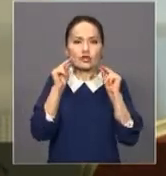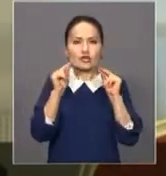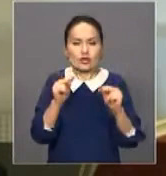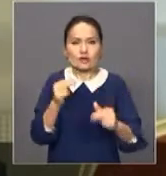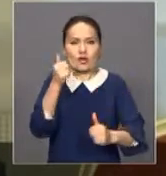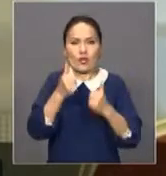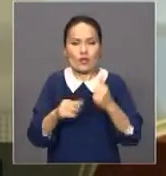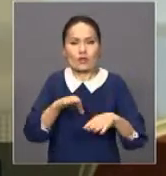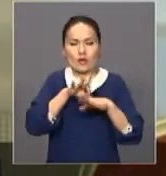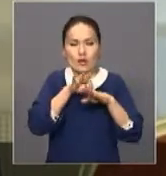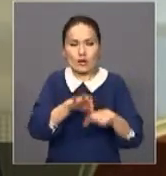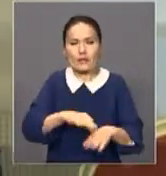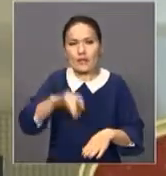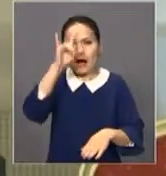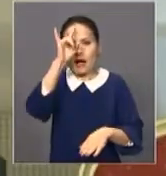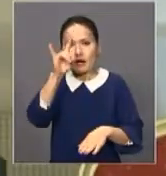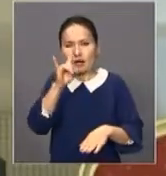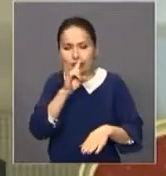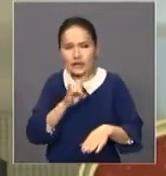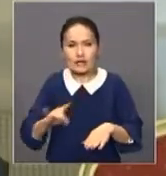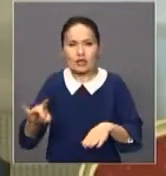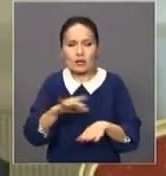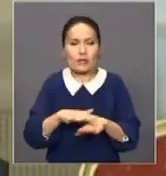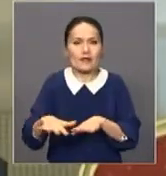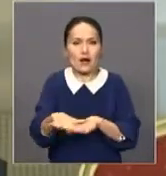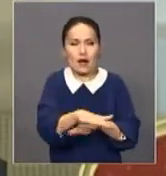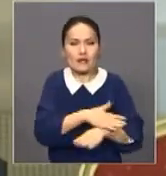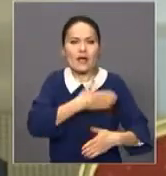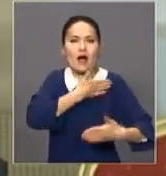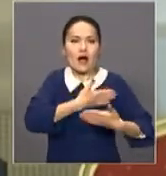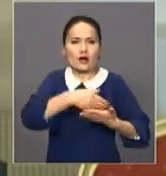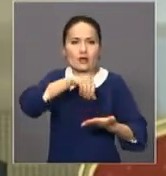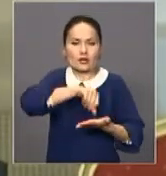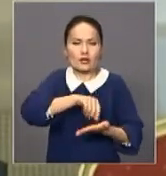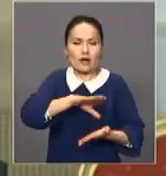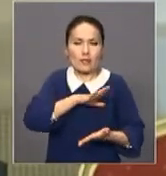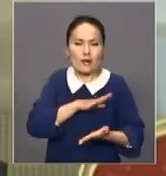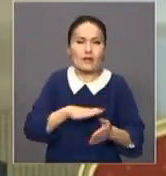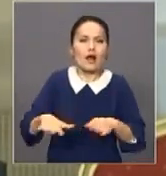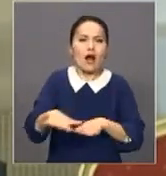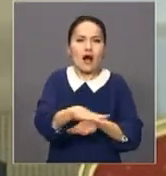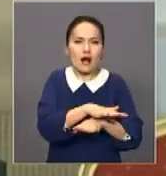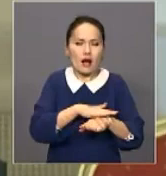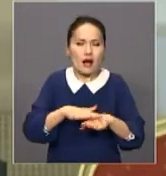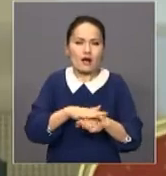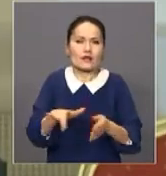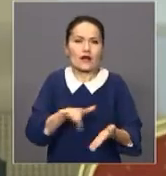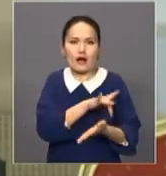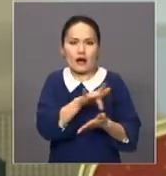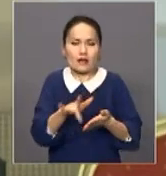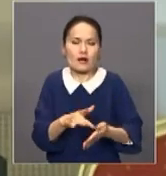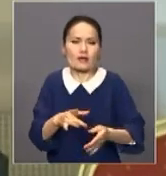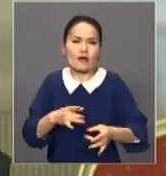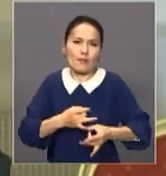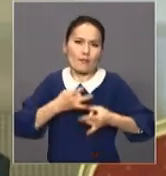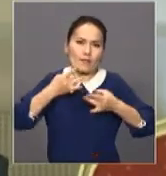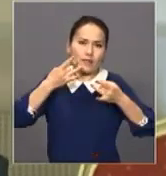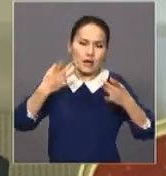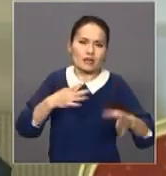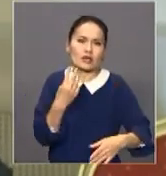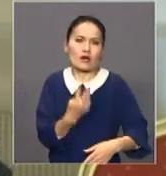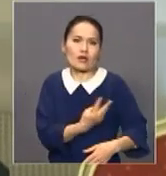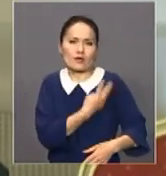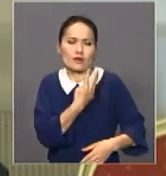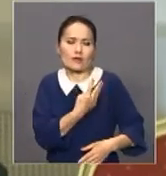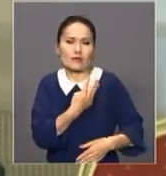Қазақстан қалқы бұл сайлаудың өтетіні туралы мағылыматтын жақсы таныс. Төртіншісі қалада мерекелік көңілгі бірден сезілет. Осы уақытқынен